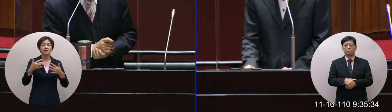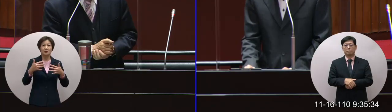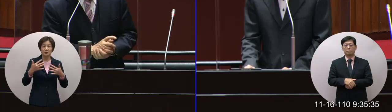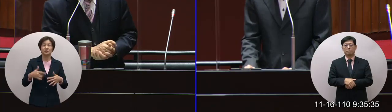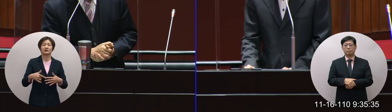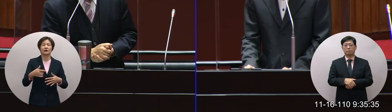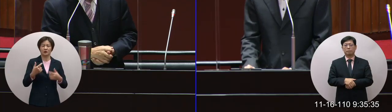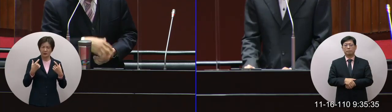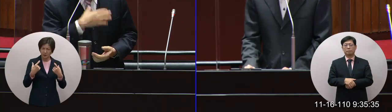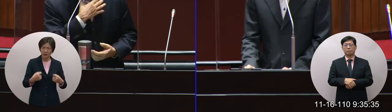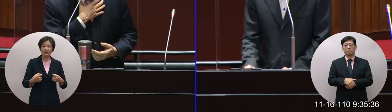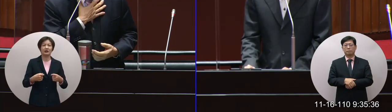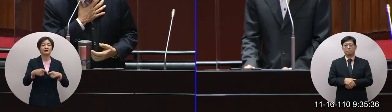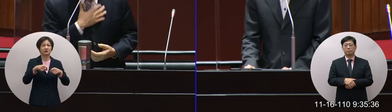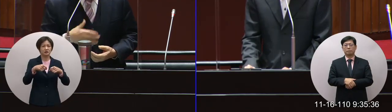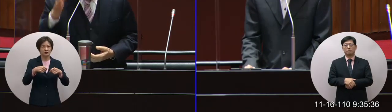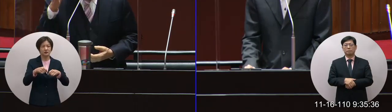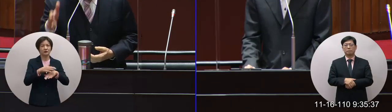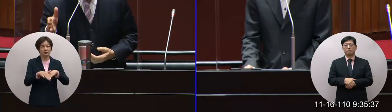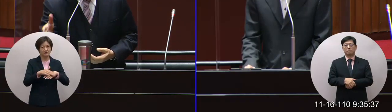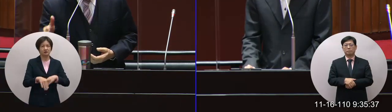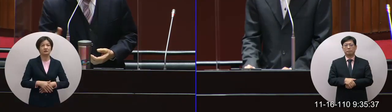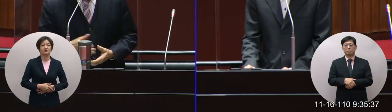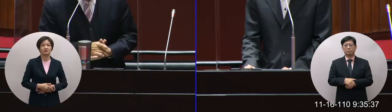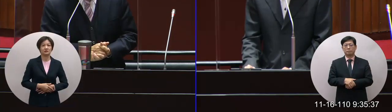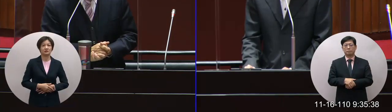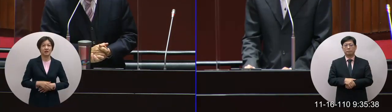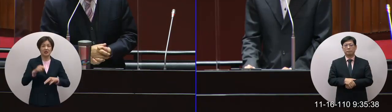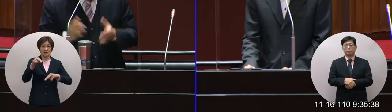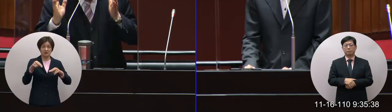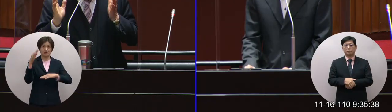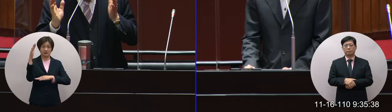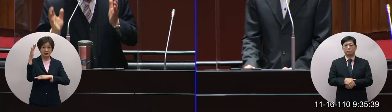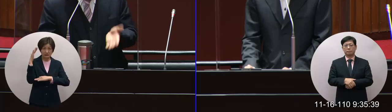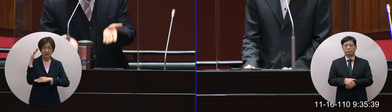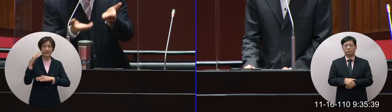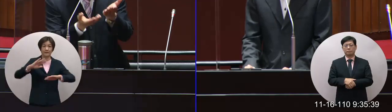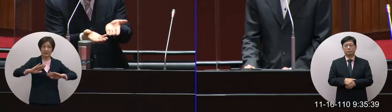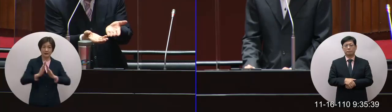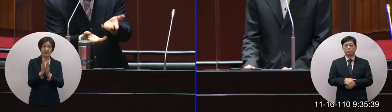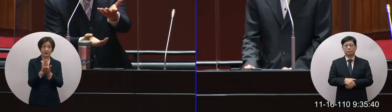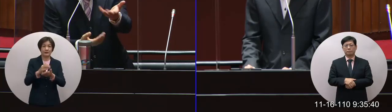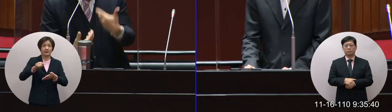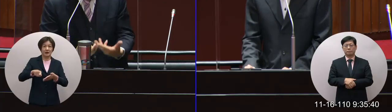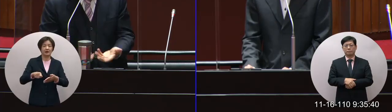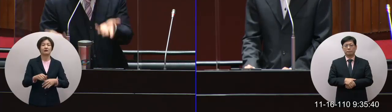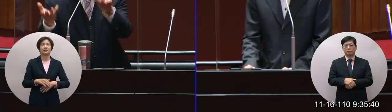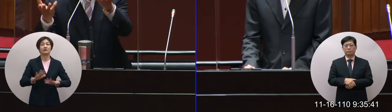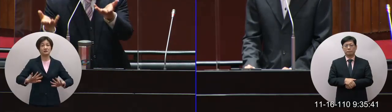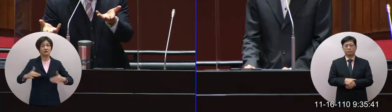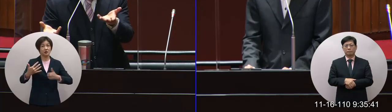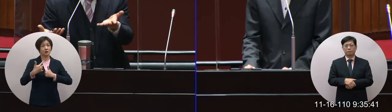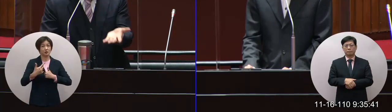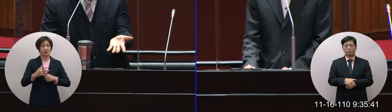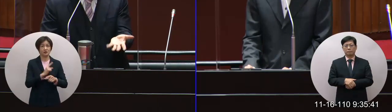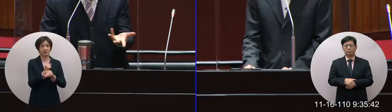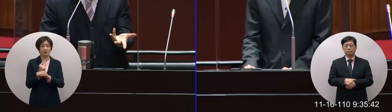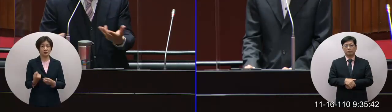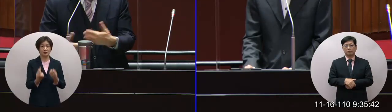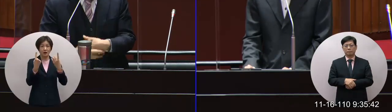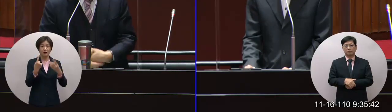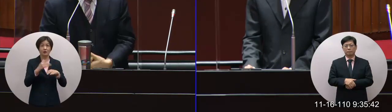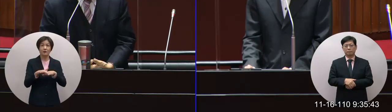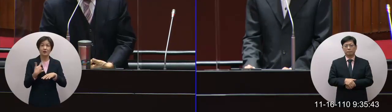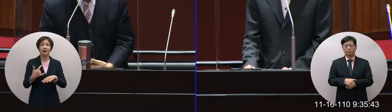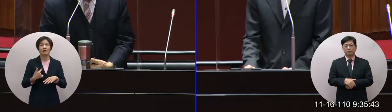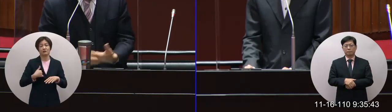一個機制啦不是不是說行政裁量但就是目前你問我計程車有沒有要漲價我說